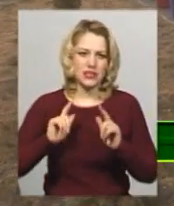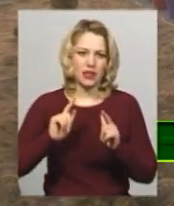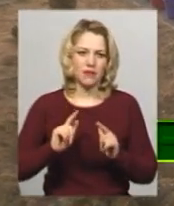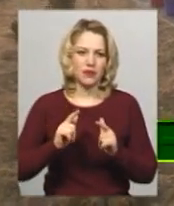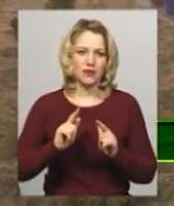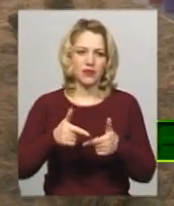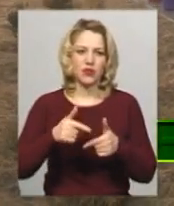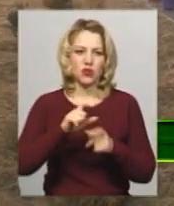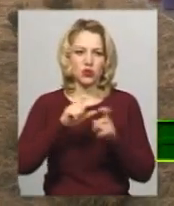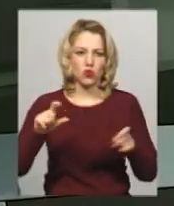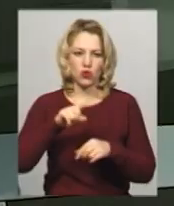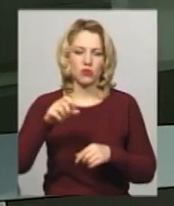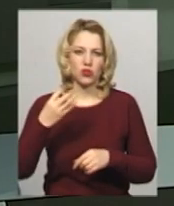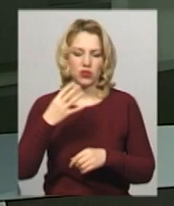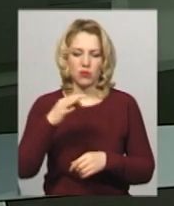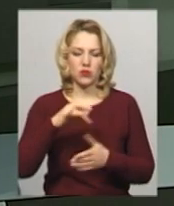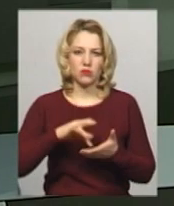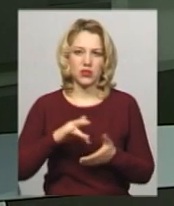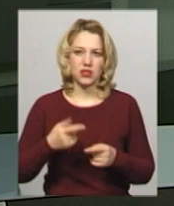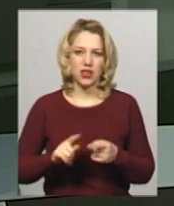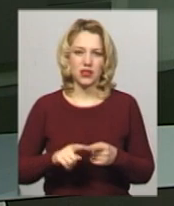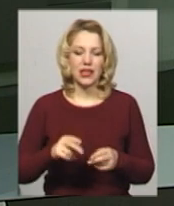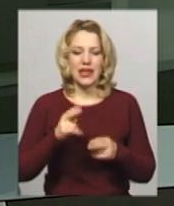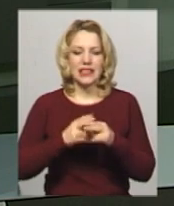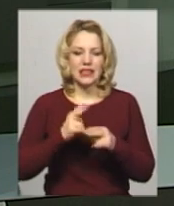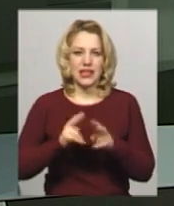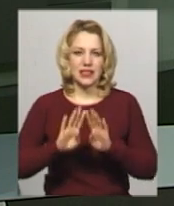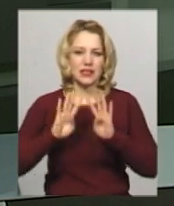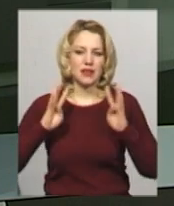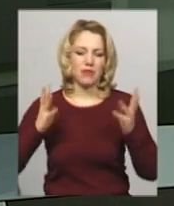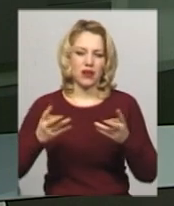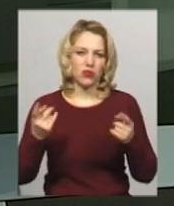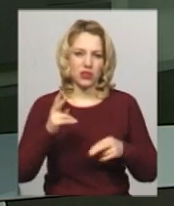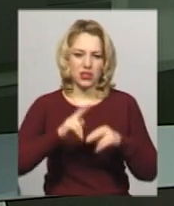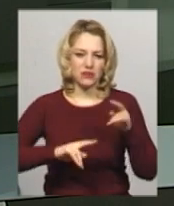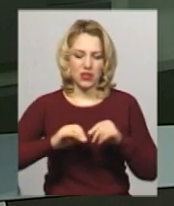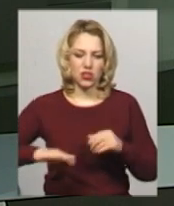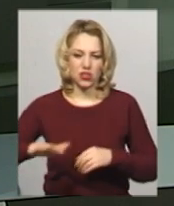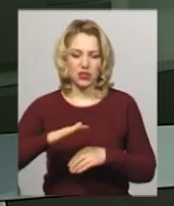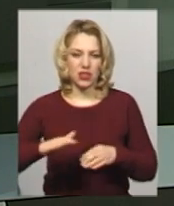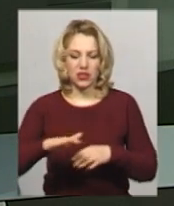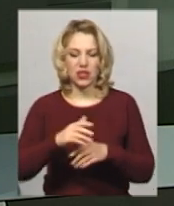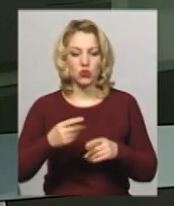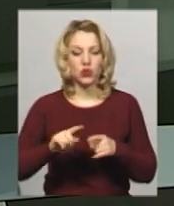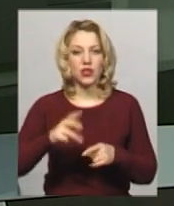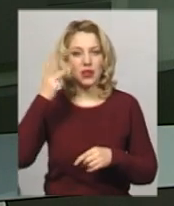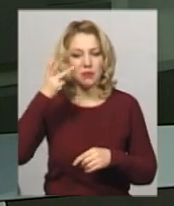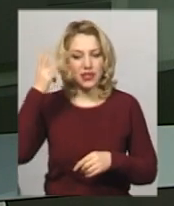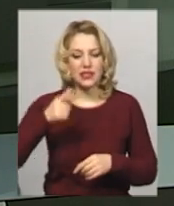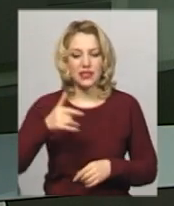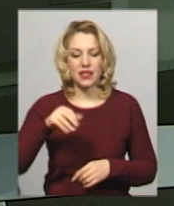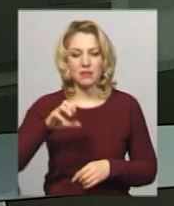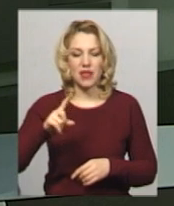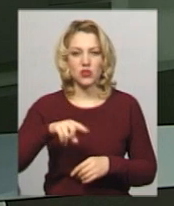14 в обласному центрі. Залізний паркан, який звели на частині території Хмельницької гімназії номер один через